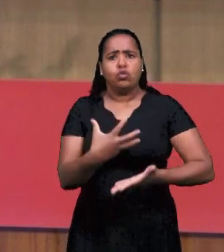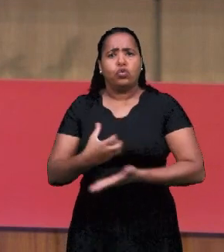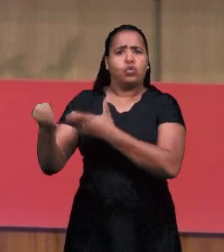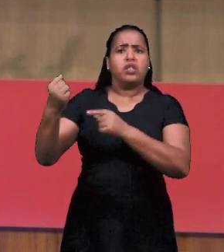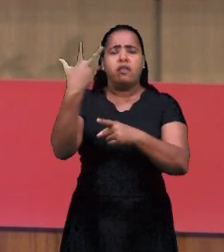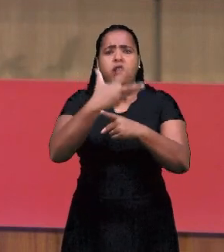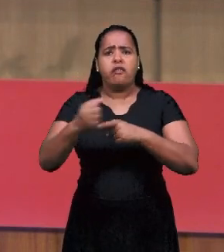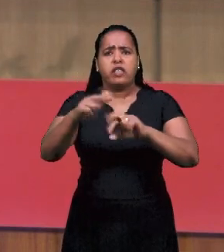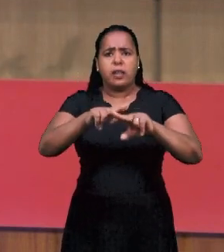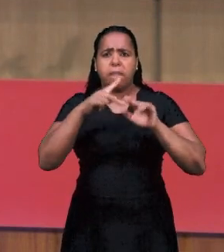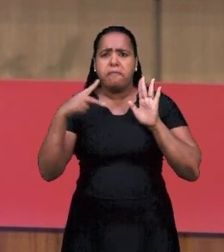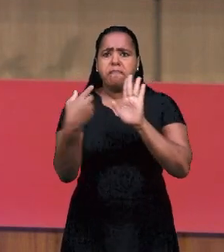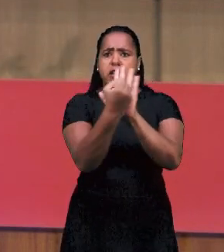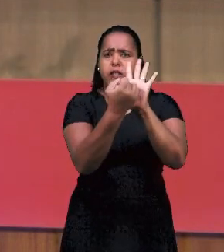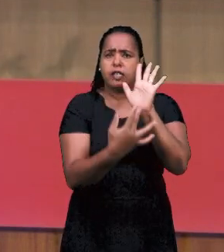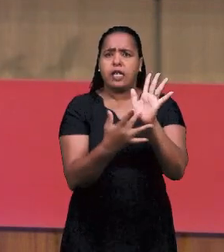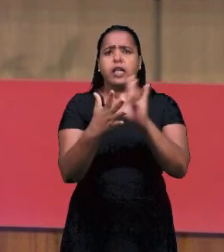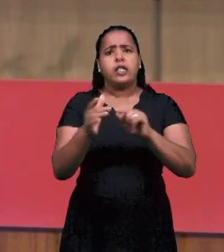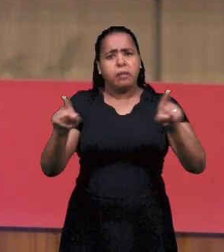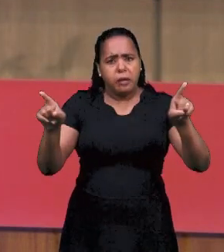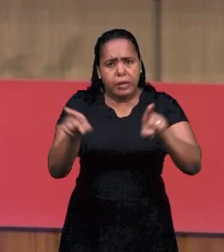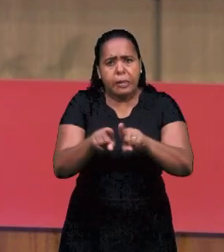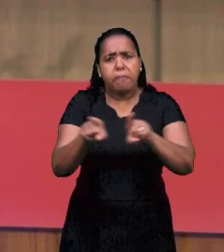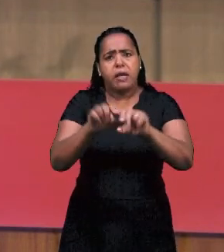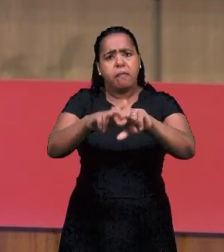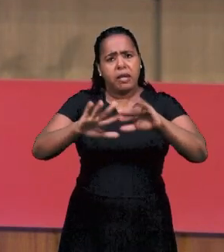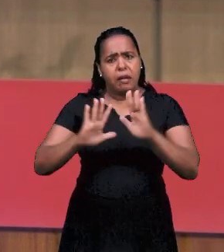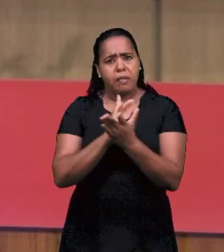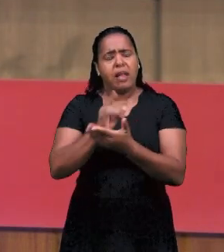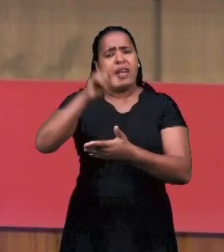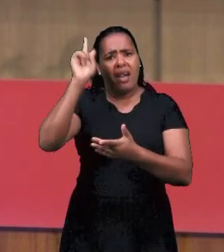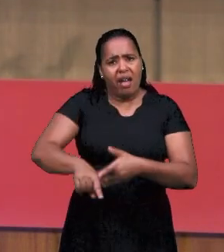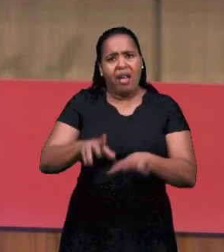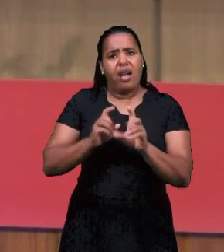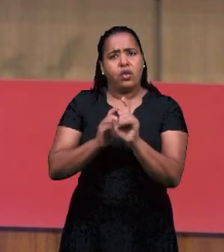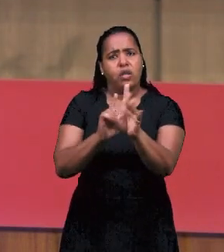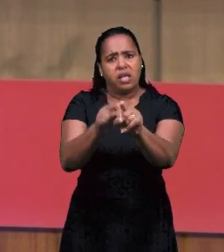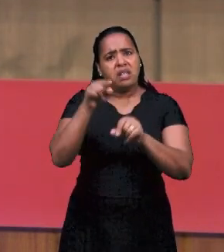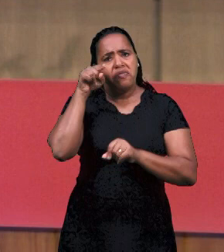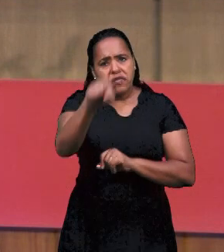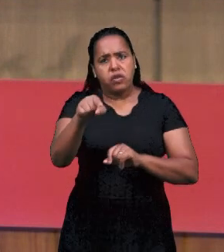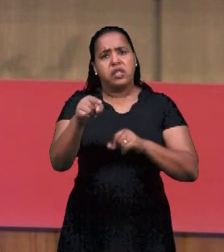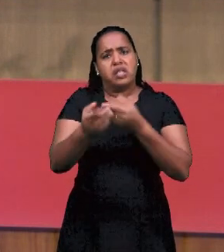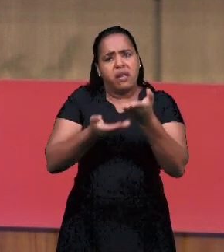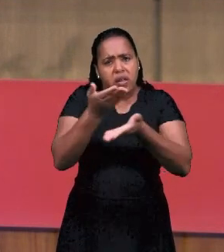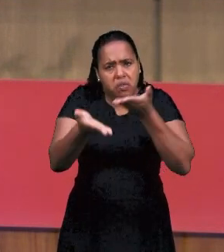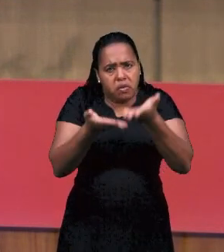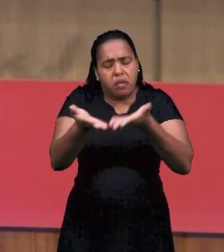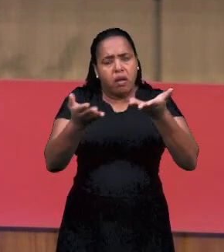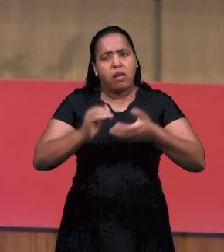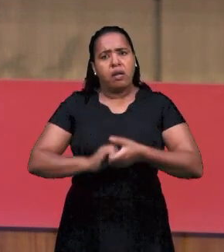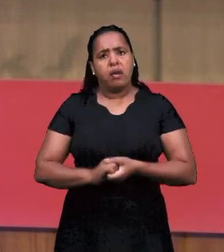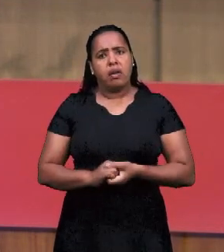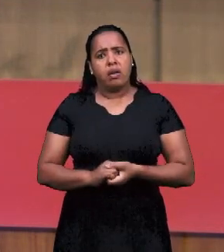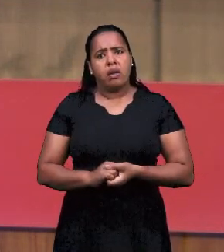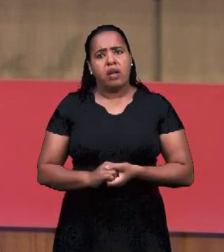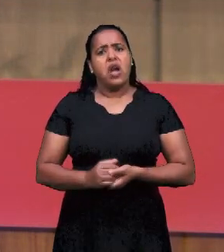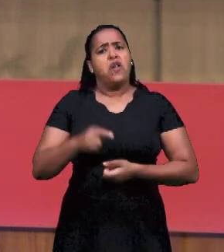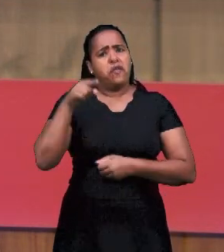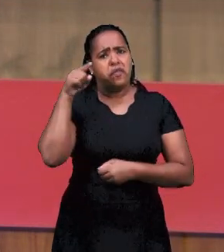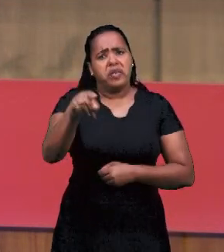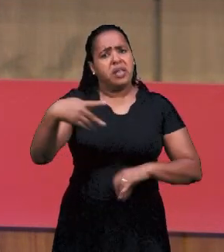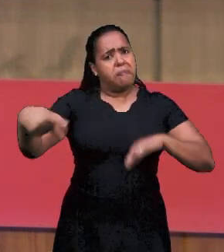Но скоро мы будем все вместе, потому что мы победим кровью и словом. И это доктрина, о которой вы